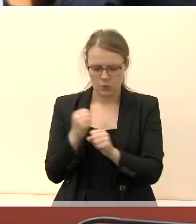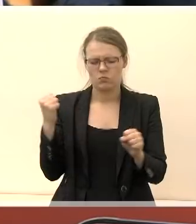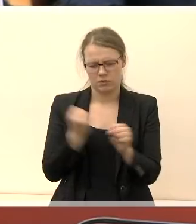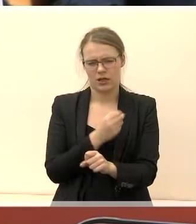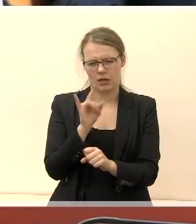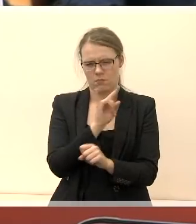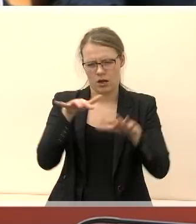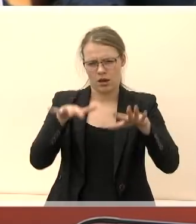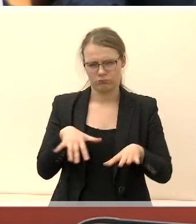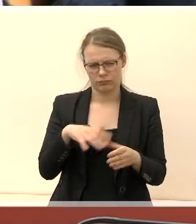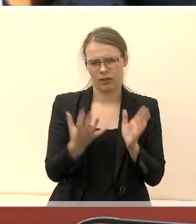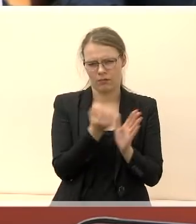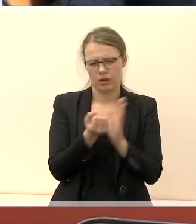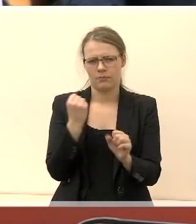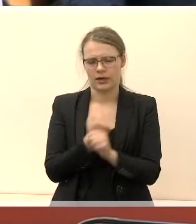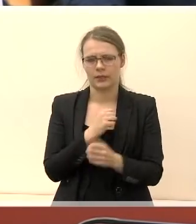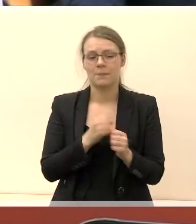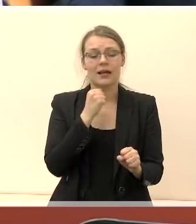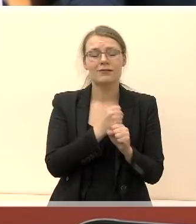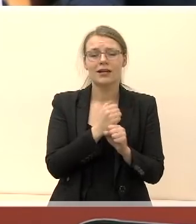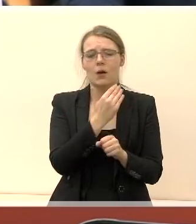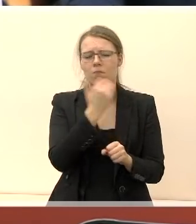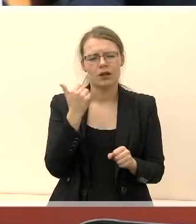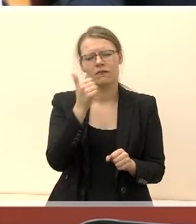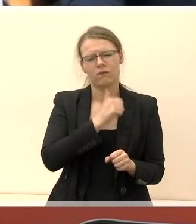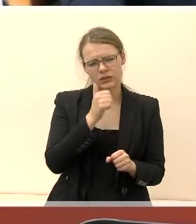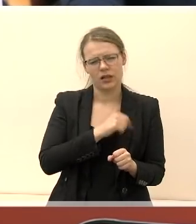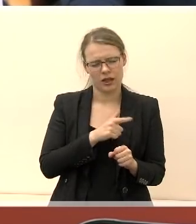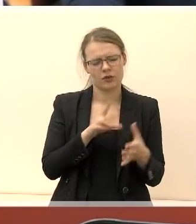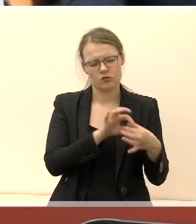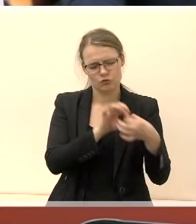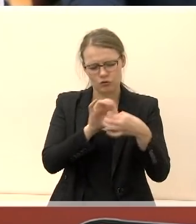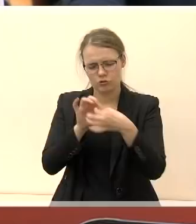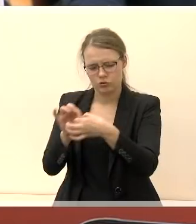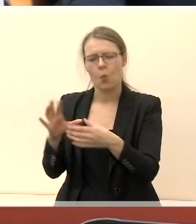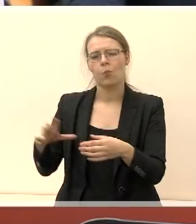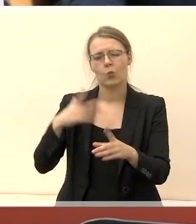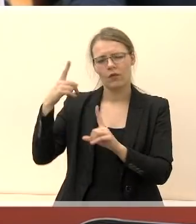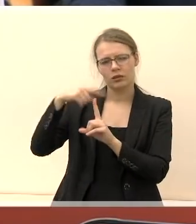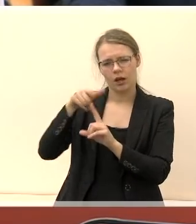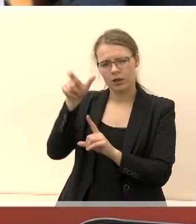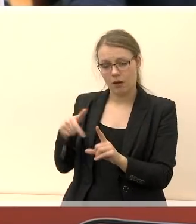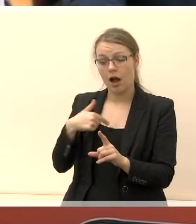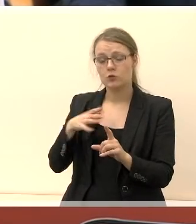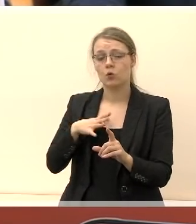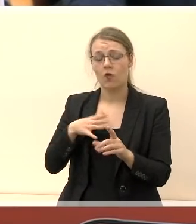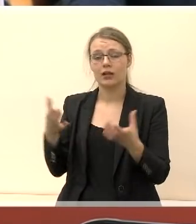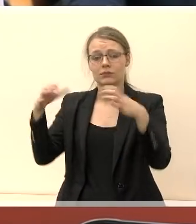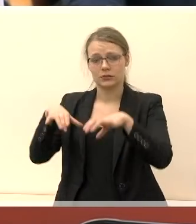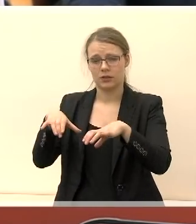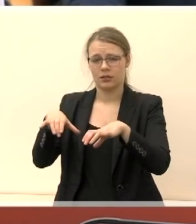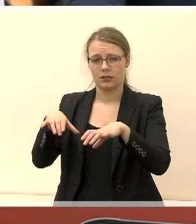Marijampolėje. Darbo partija visą laiką prisidėjo priešių darbų, būdama taryboje, dirbdamas aš administracijos direktorium ir